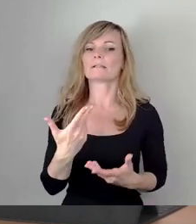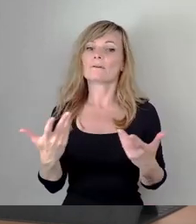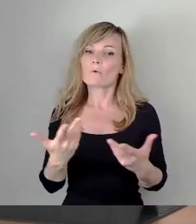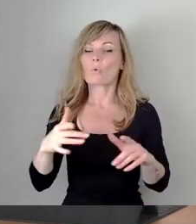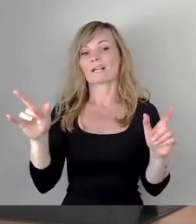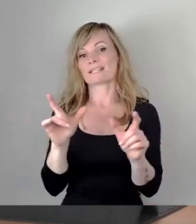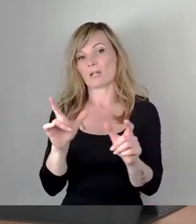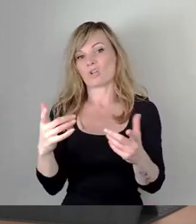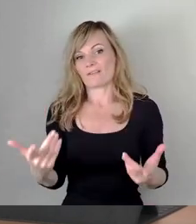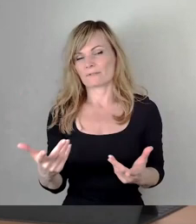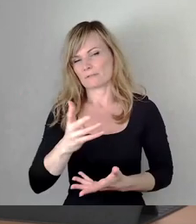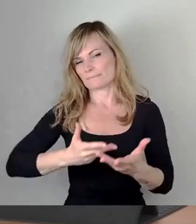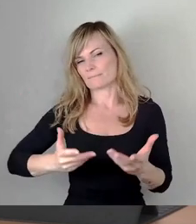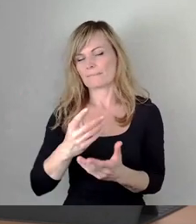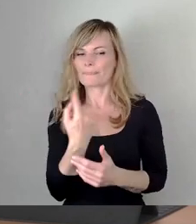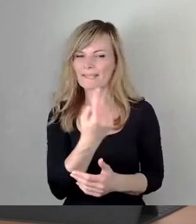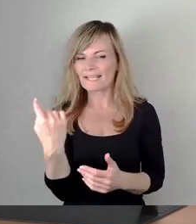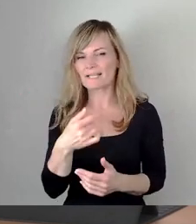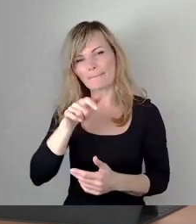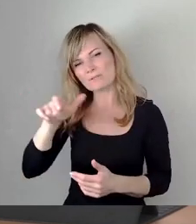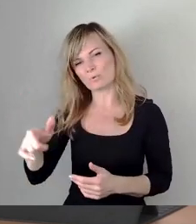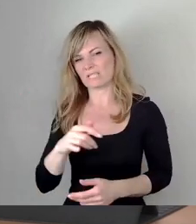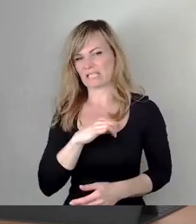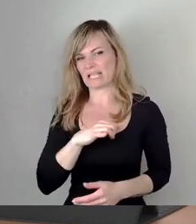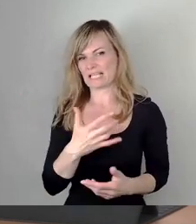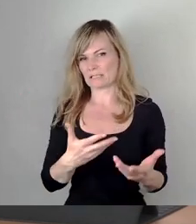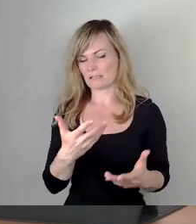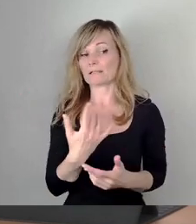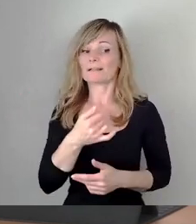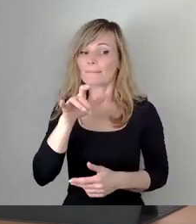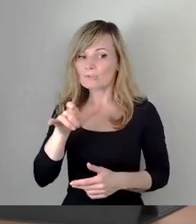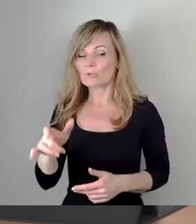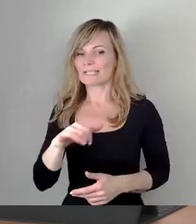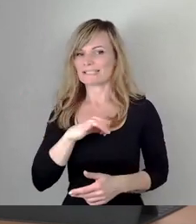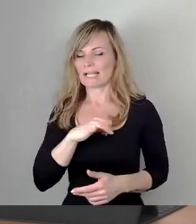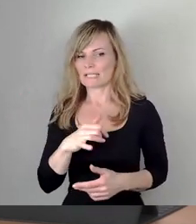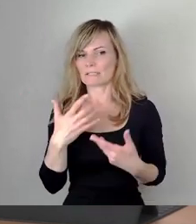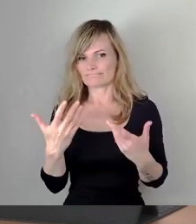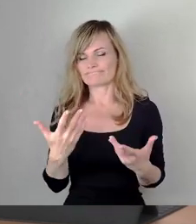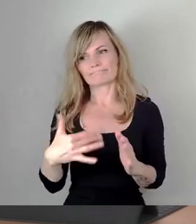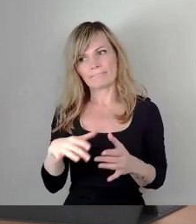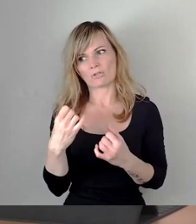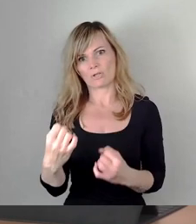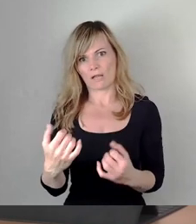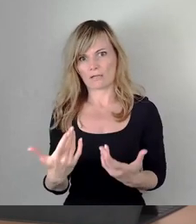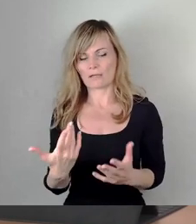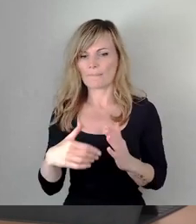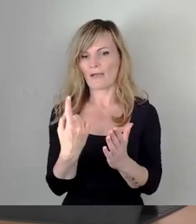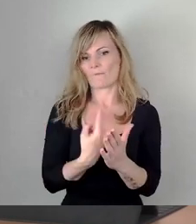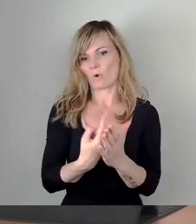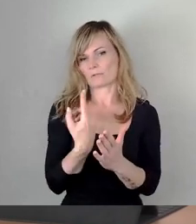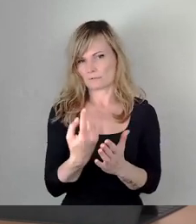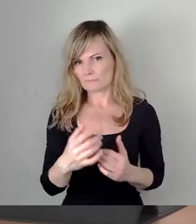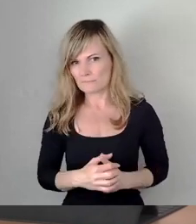jeder hat so seine persönlichen Interessen. Und die persönlichen Interessen vorgetragen werden immer stärker auch eingefordert. Und damit